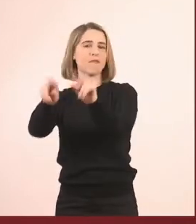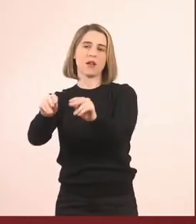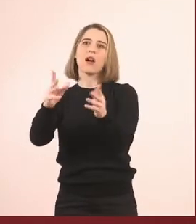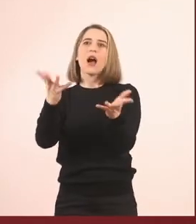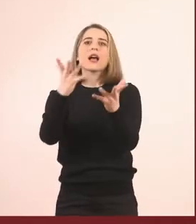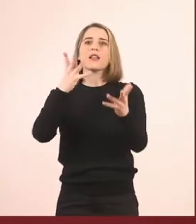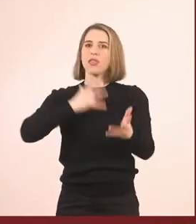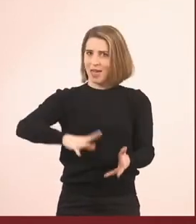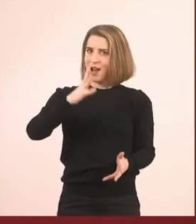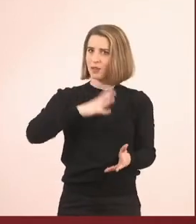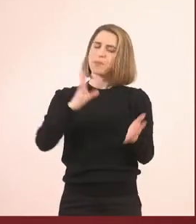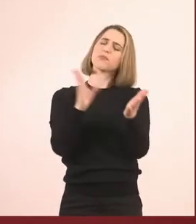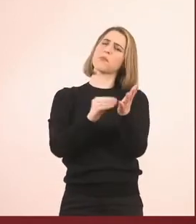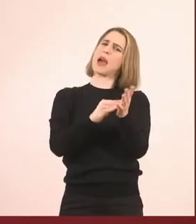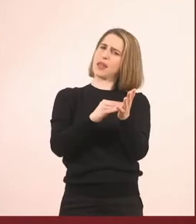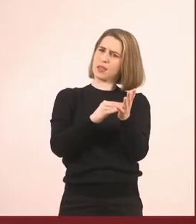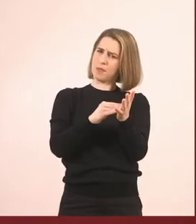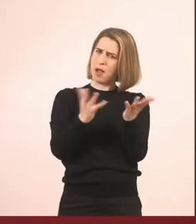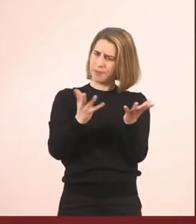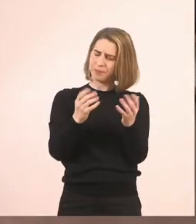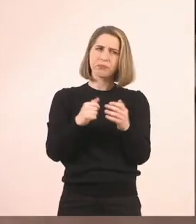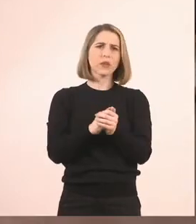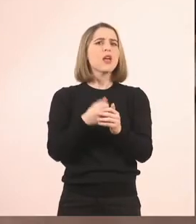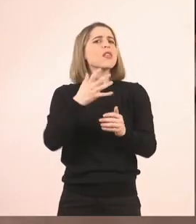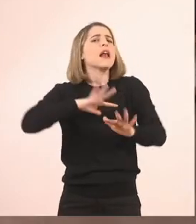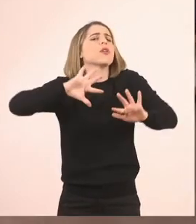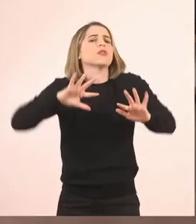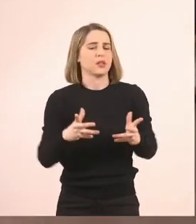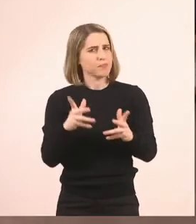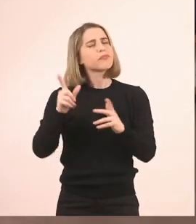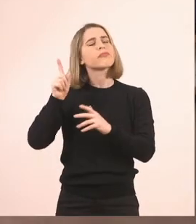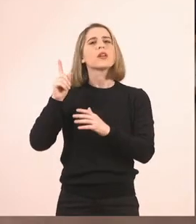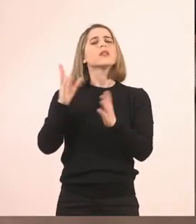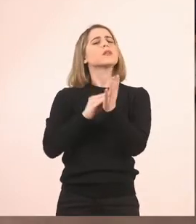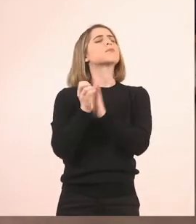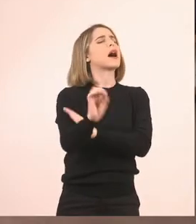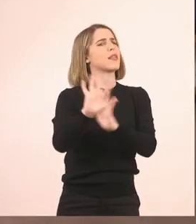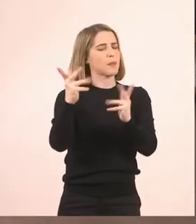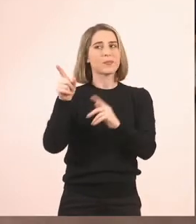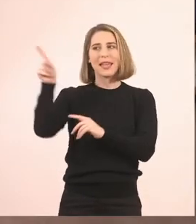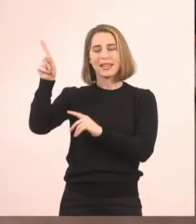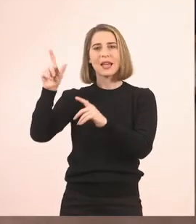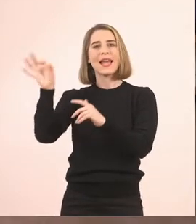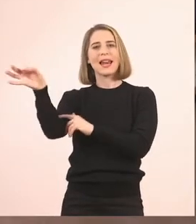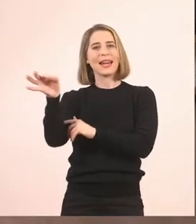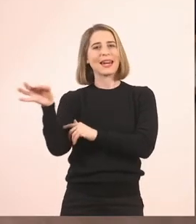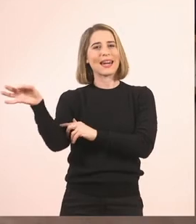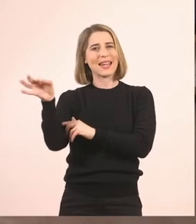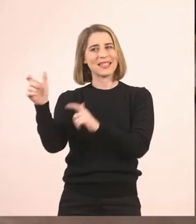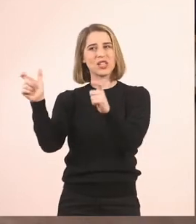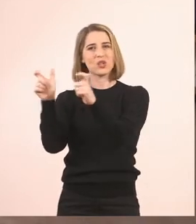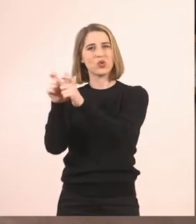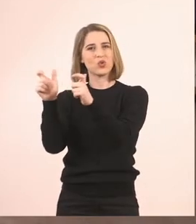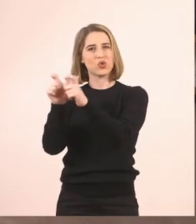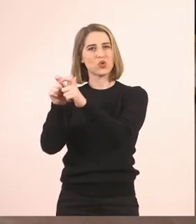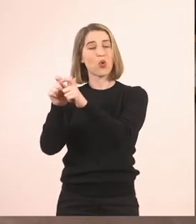πούμε κάποια παιδάκια, και τελειώνουμε με αυτά το παραμύθι, φτιάξανε σε ένα σχολείο, είχαν την επιθυμία να έχουν και άλλα παιδιά να παίζουν,